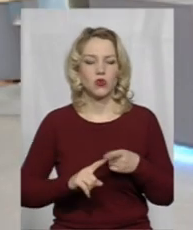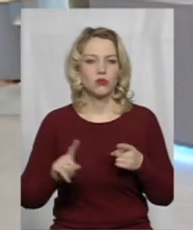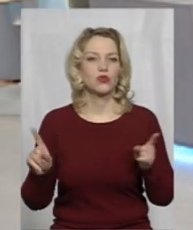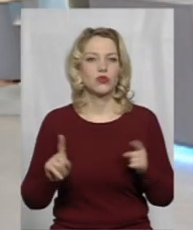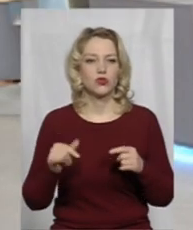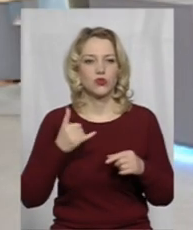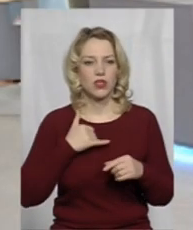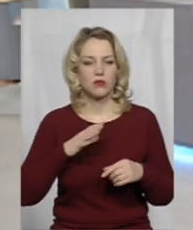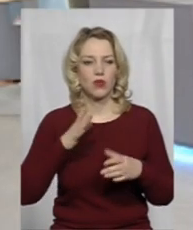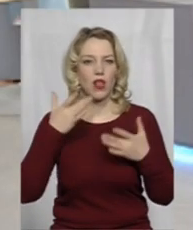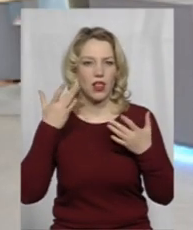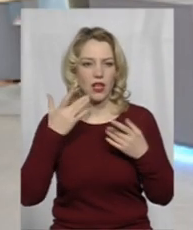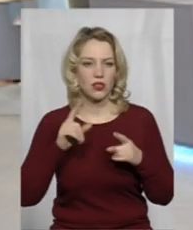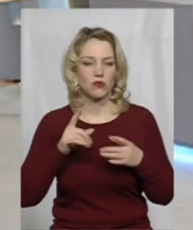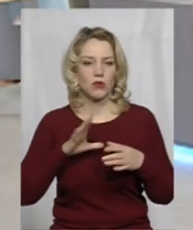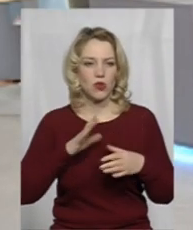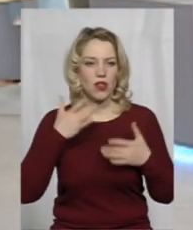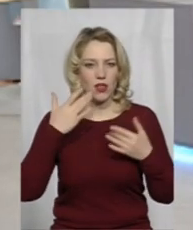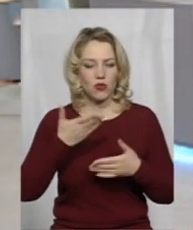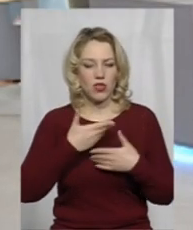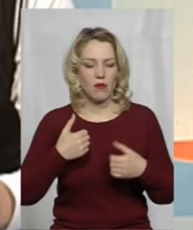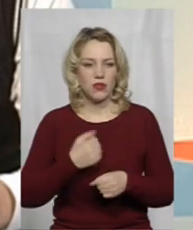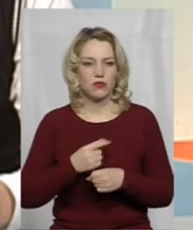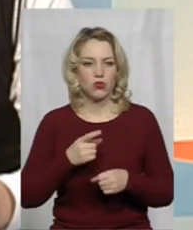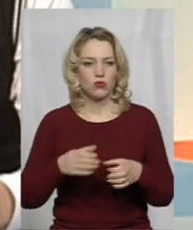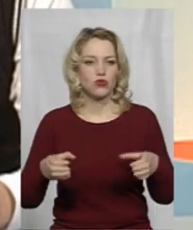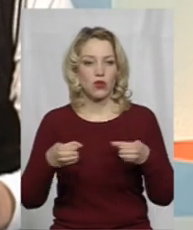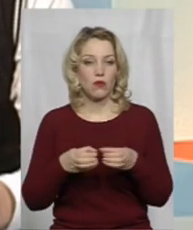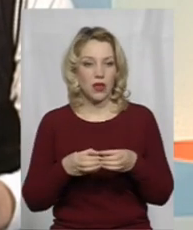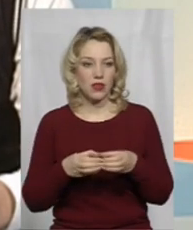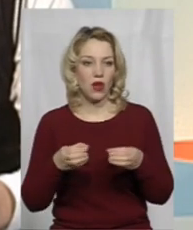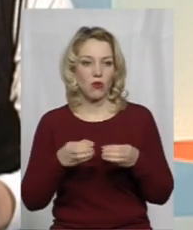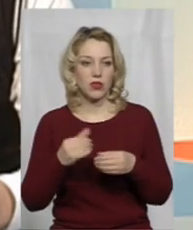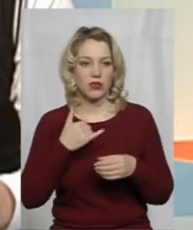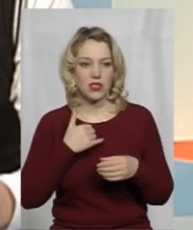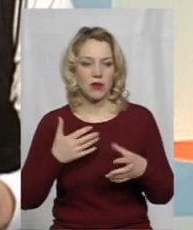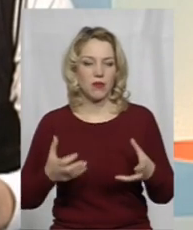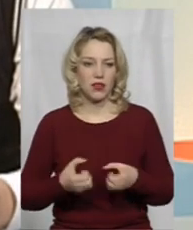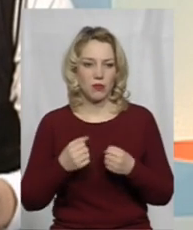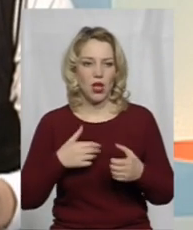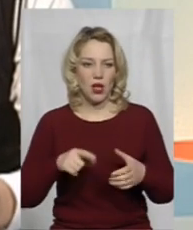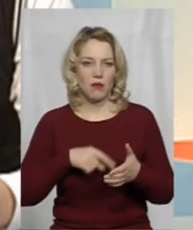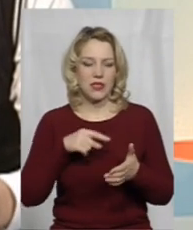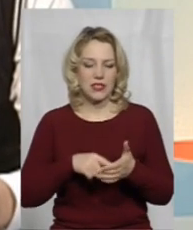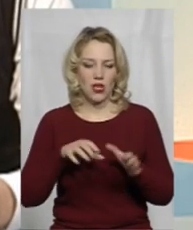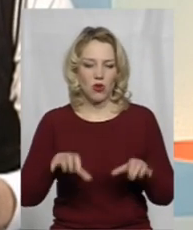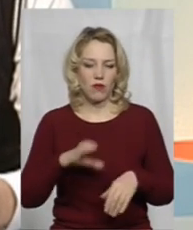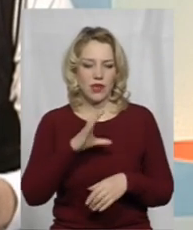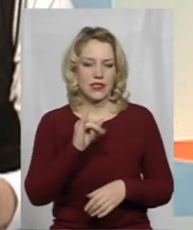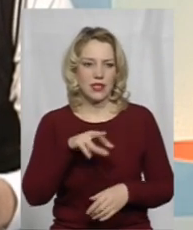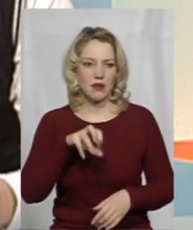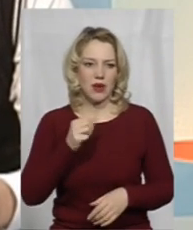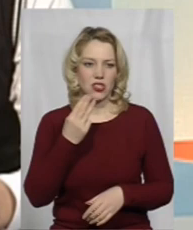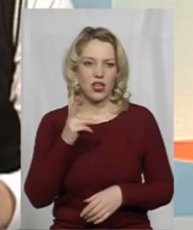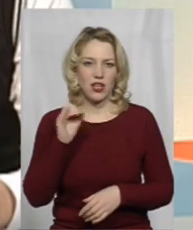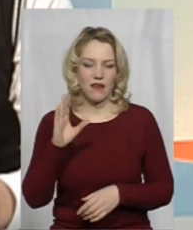легко було ще, скажу вам, чи працювати нам, тому що команда. Команда нас дуже підтримувала міський голова Сімашкевич, нас підтримував